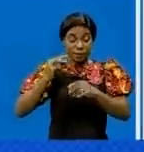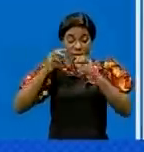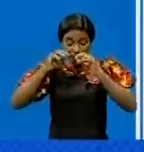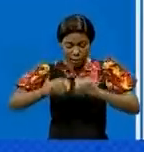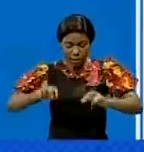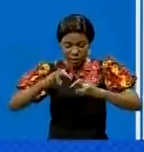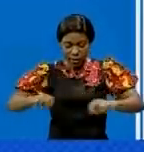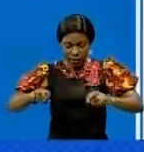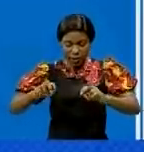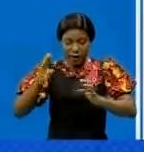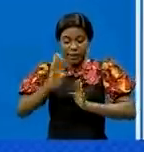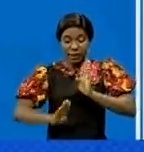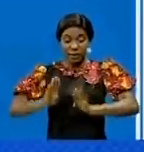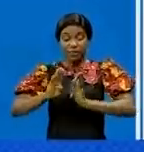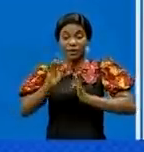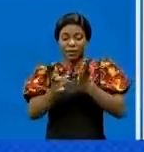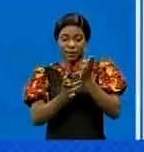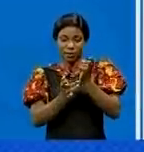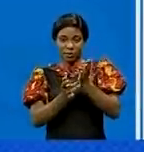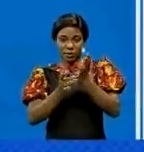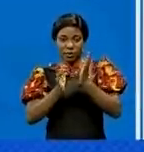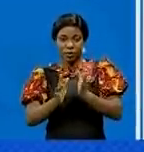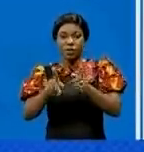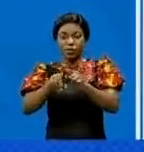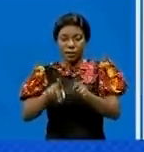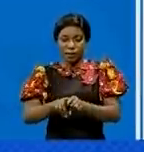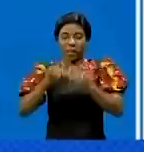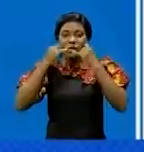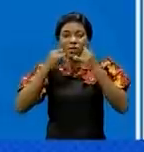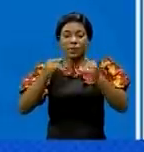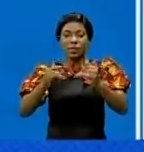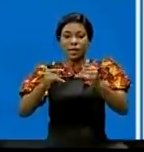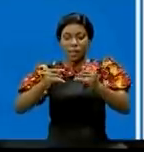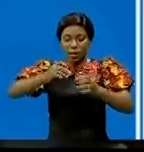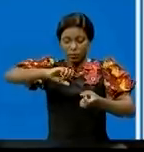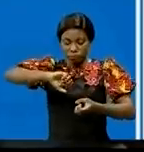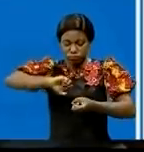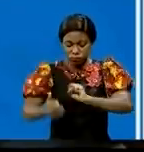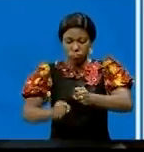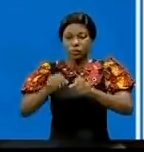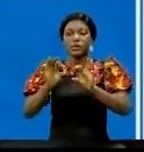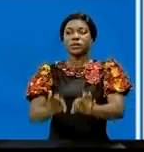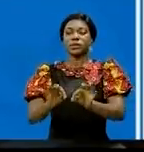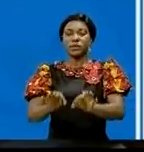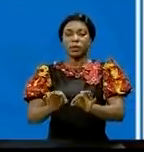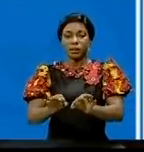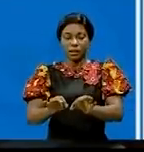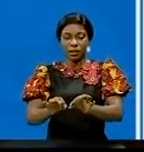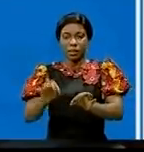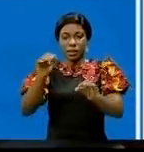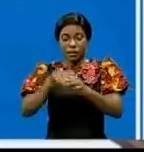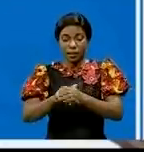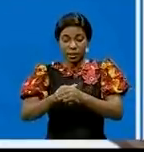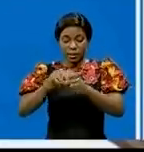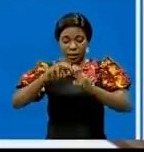innovation technologique a informé le conseil de ministres du tremblement de terre de magnitude 5,6 dans l'échelle de